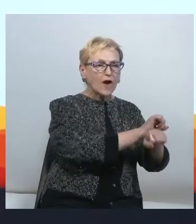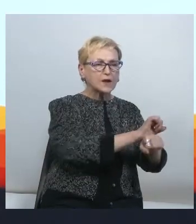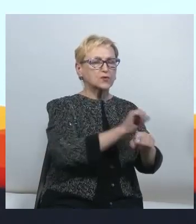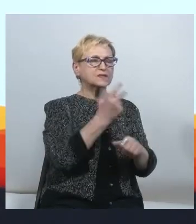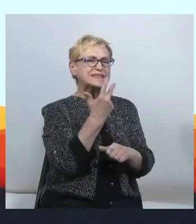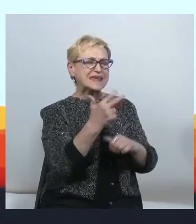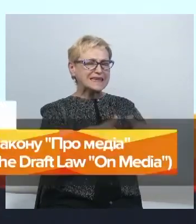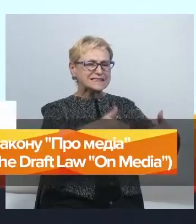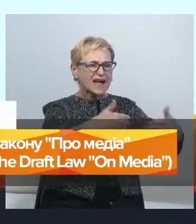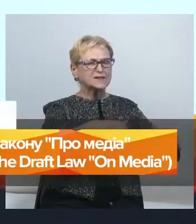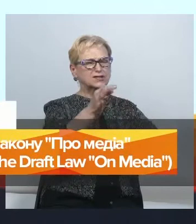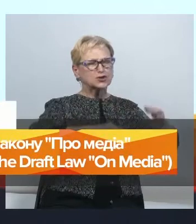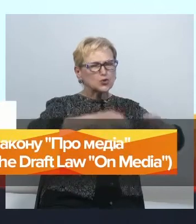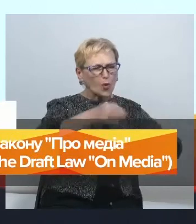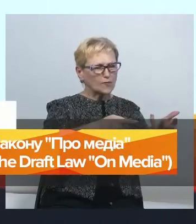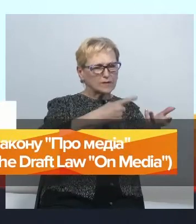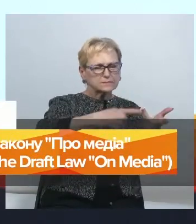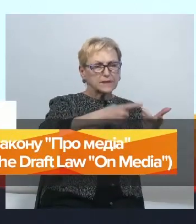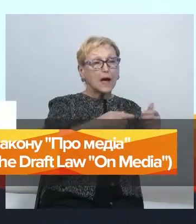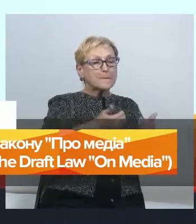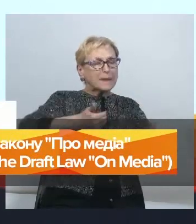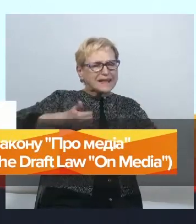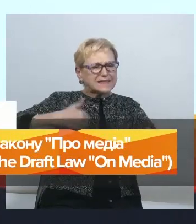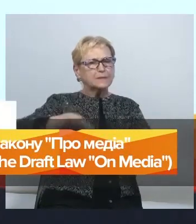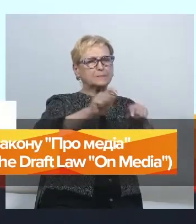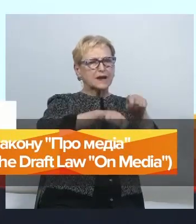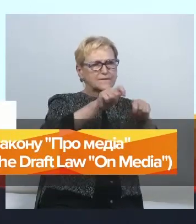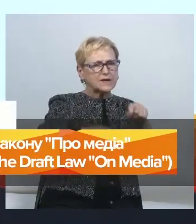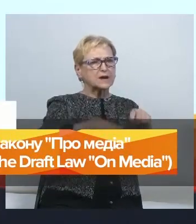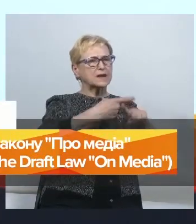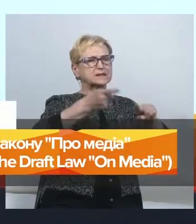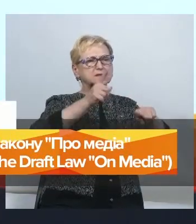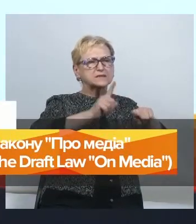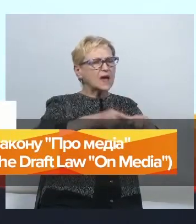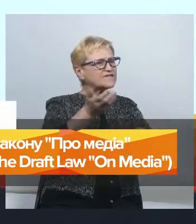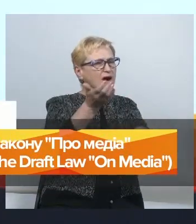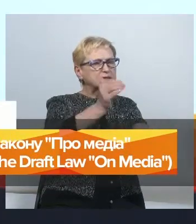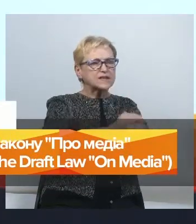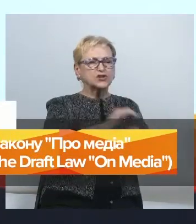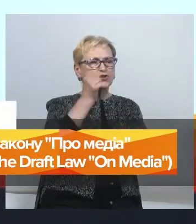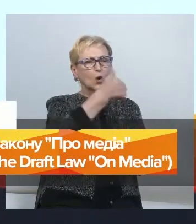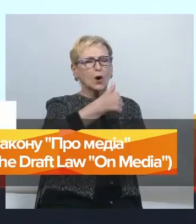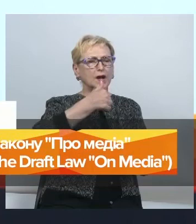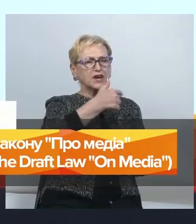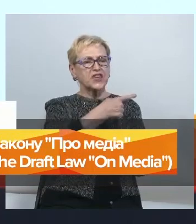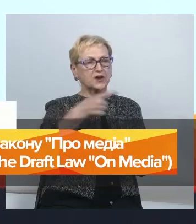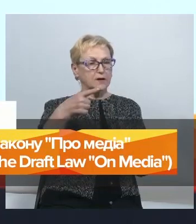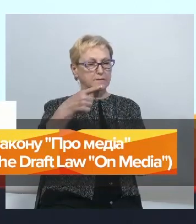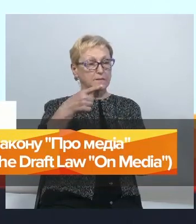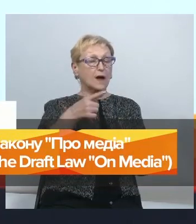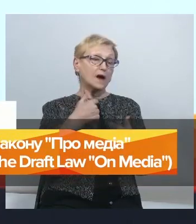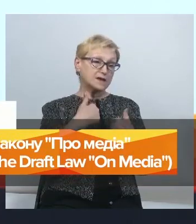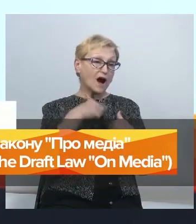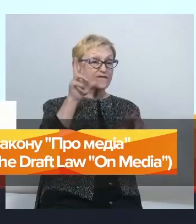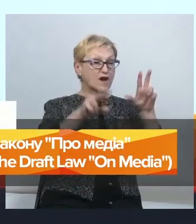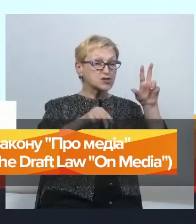інстанції щонайменше судові. Перед цим перевірка. Це фактично рік. Тому я все ж таки